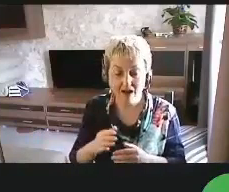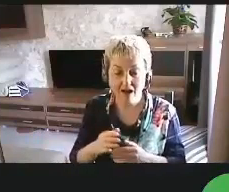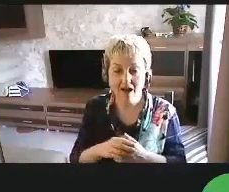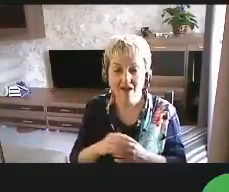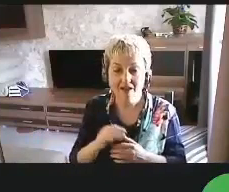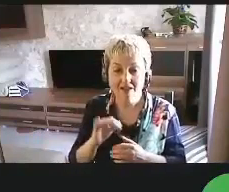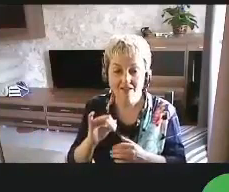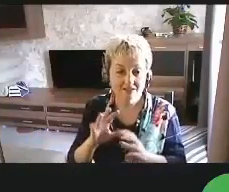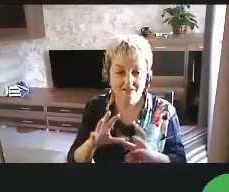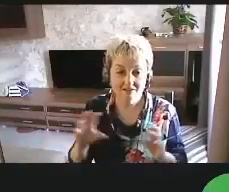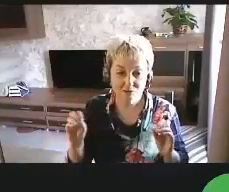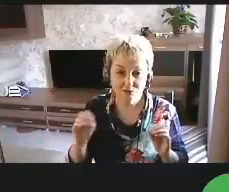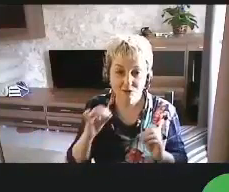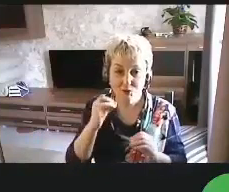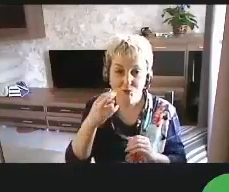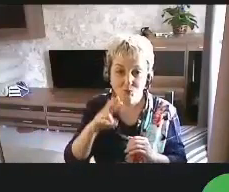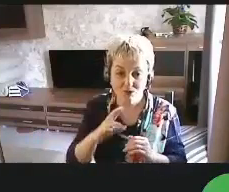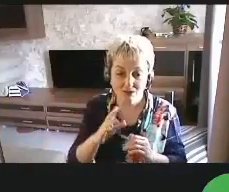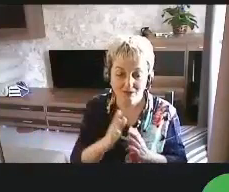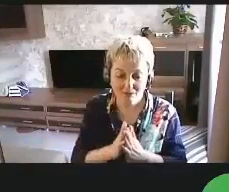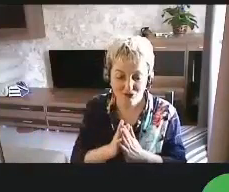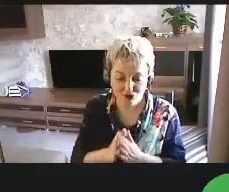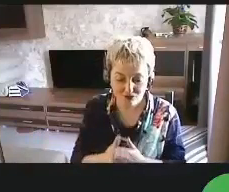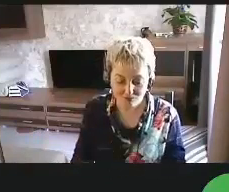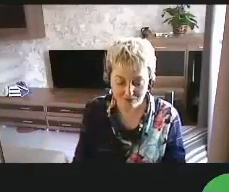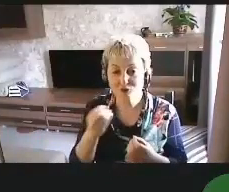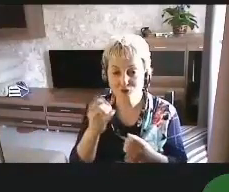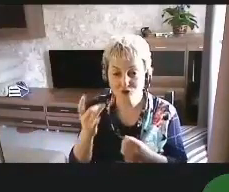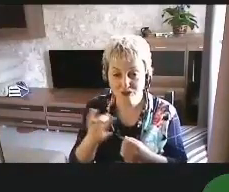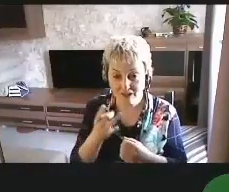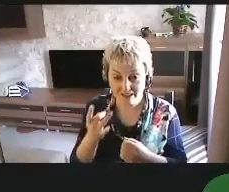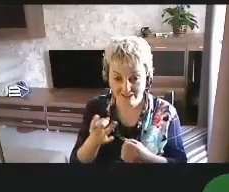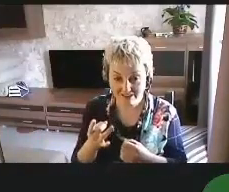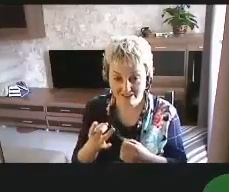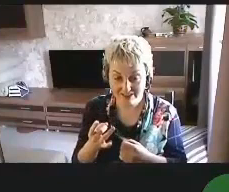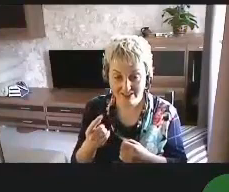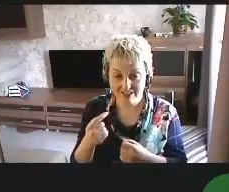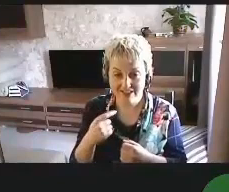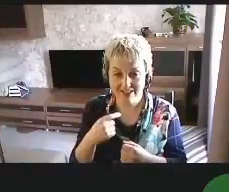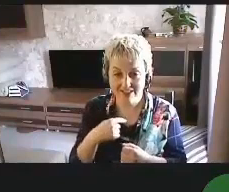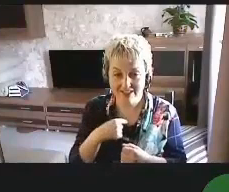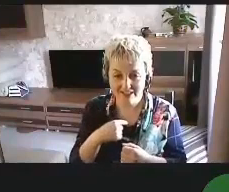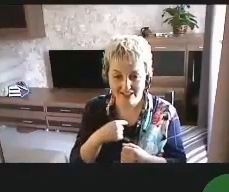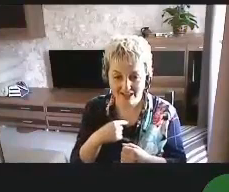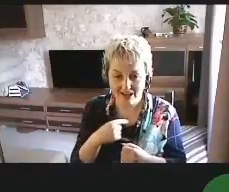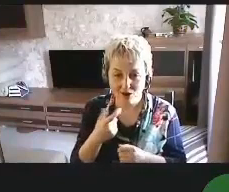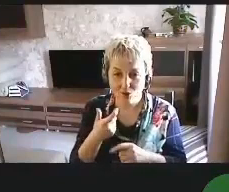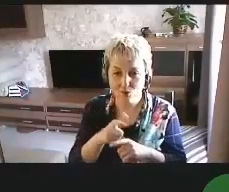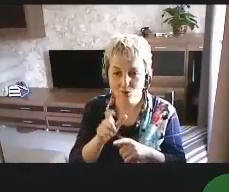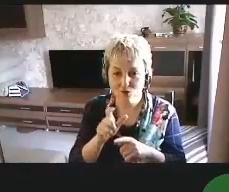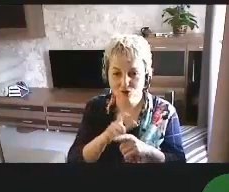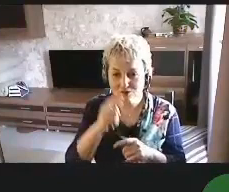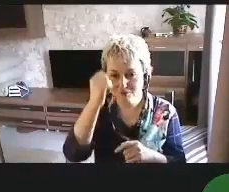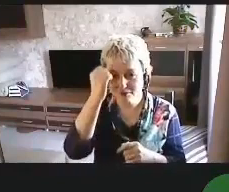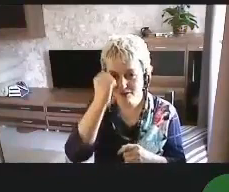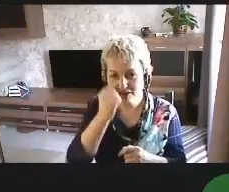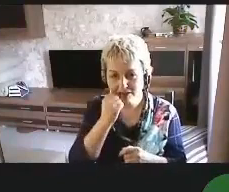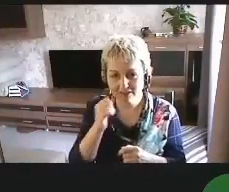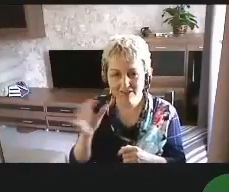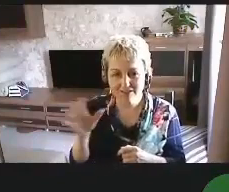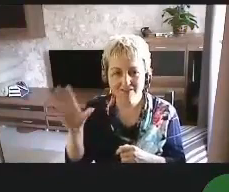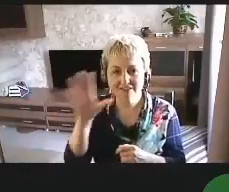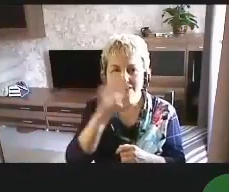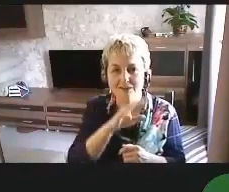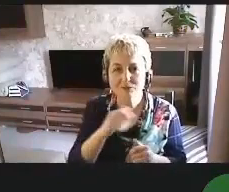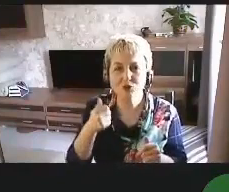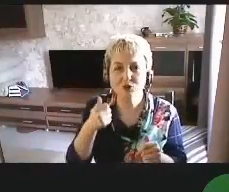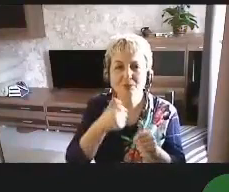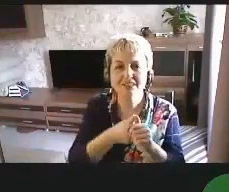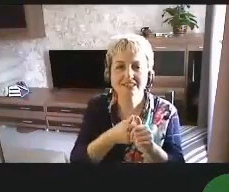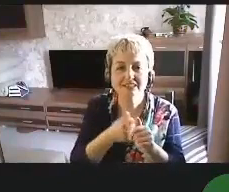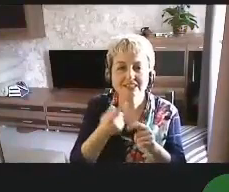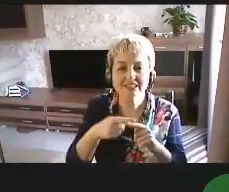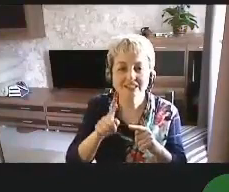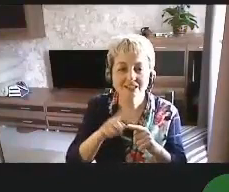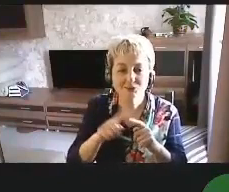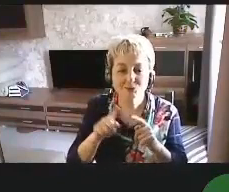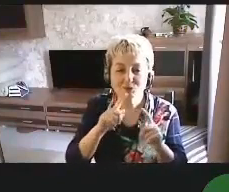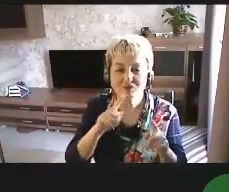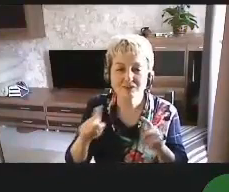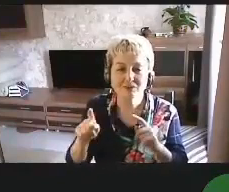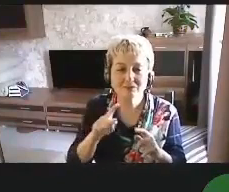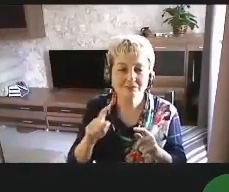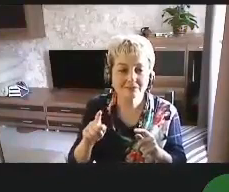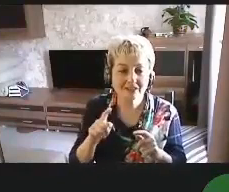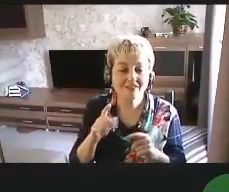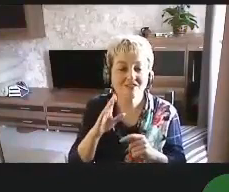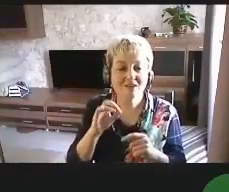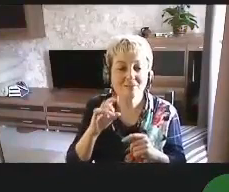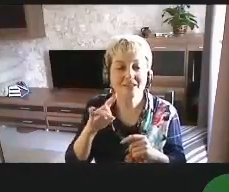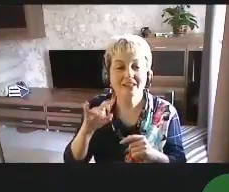И все. Юля, пожалуйста. Я очень благодарна всем, кто присоединился к этому вебинару сегодня,